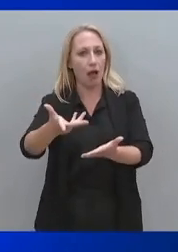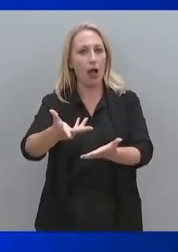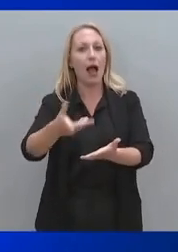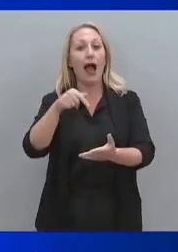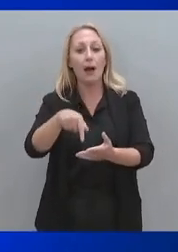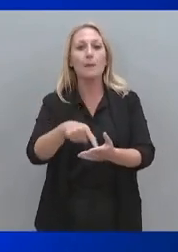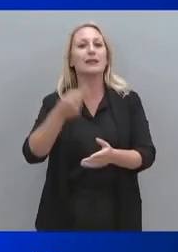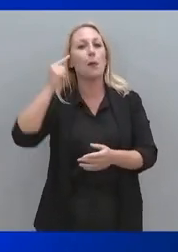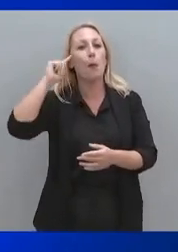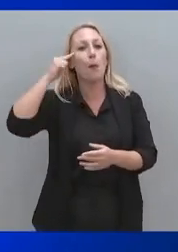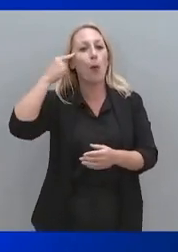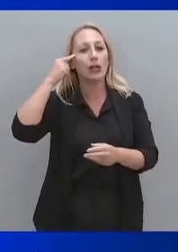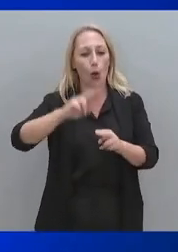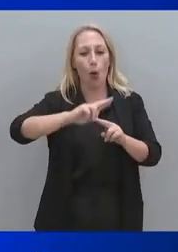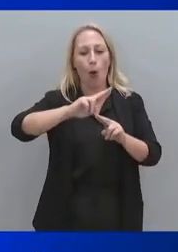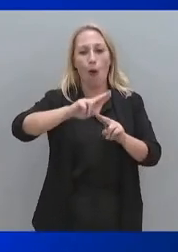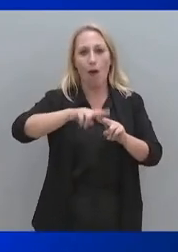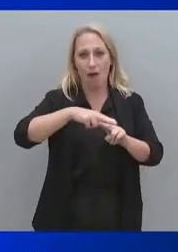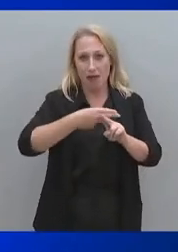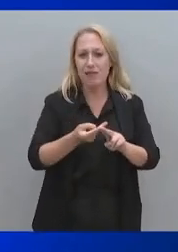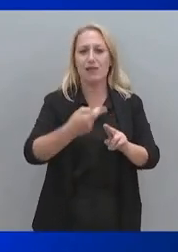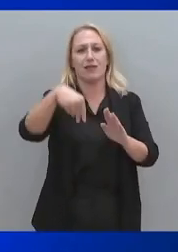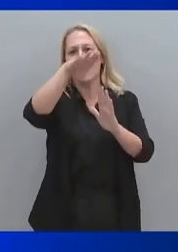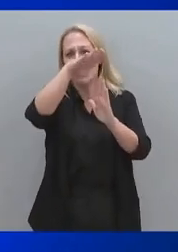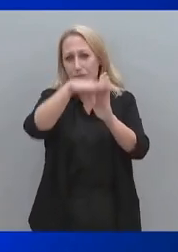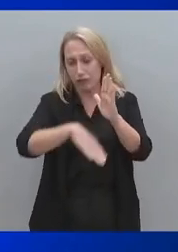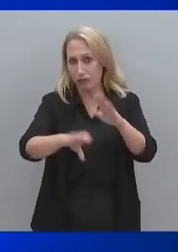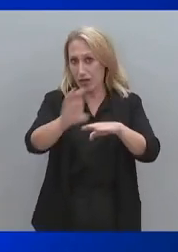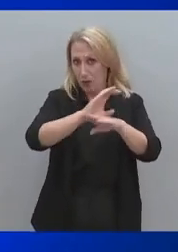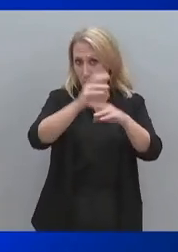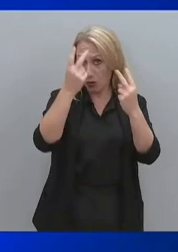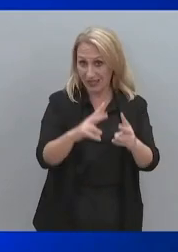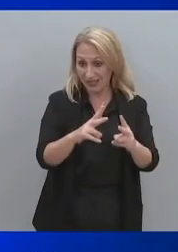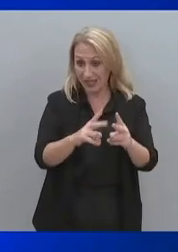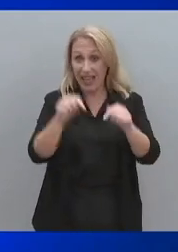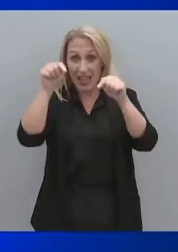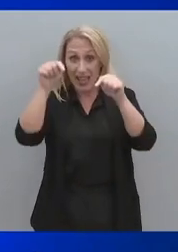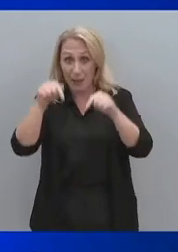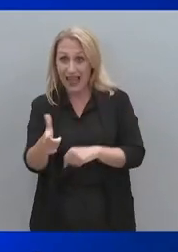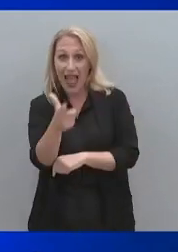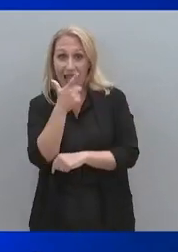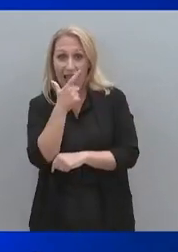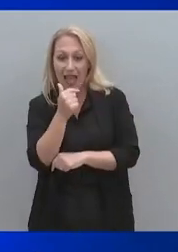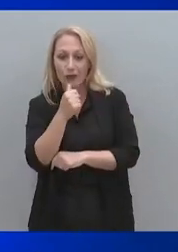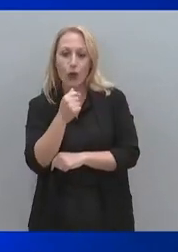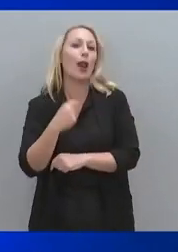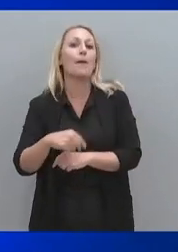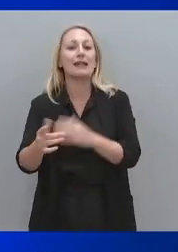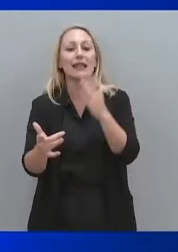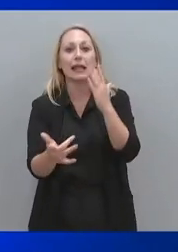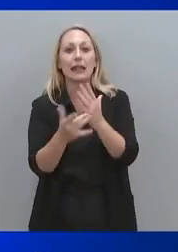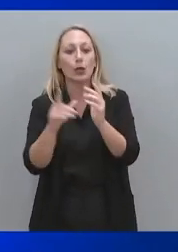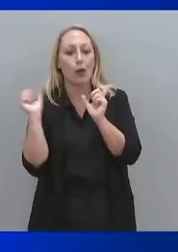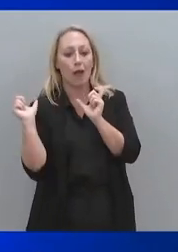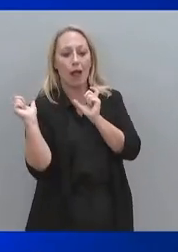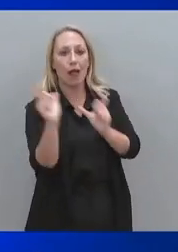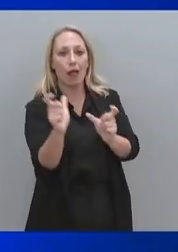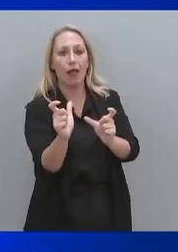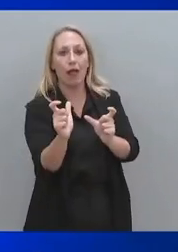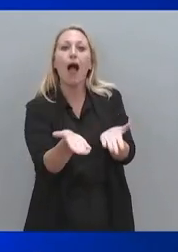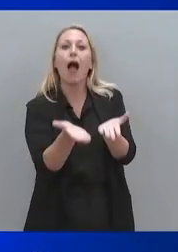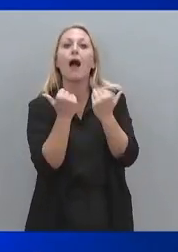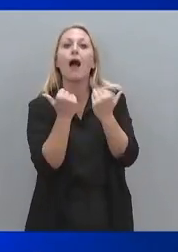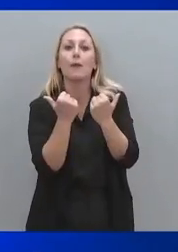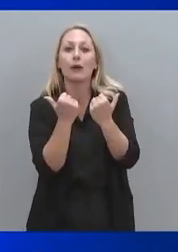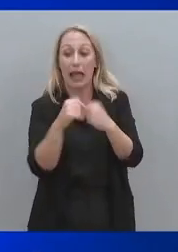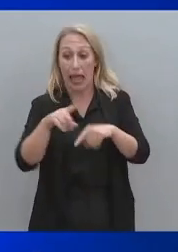υπάρχει γραμμή άμυνας. Είναι τεχνολογική γραμμή άμυνας εύκολη απέναντι σε τέτοια λογισμικά. Και αυτό δεν